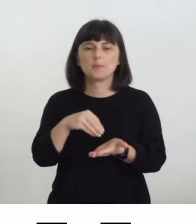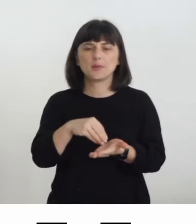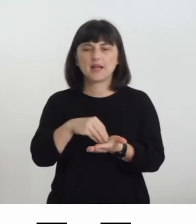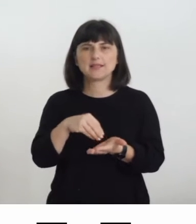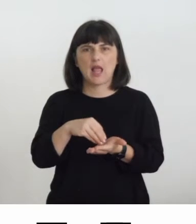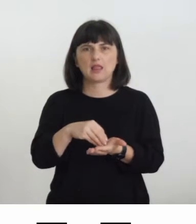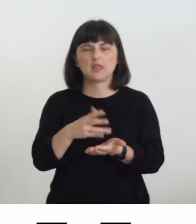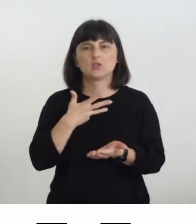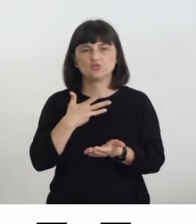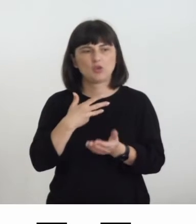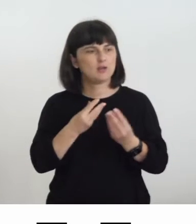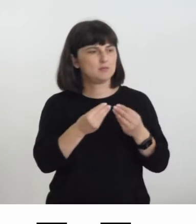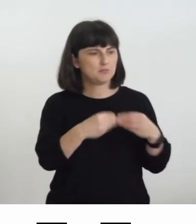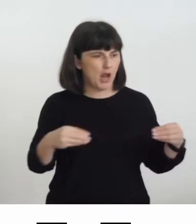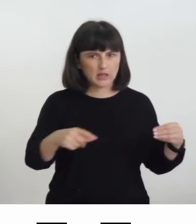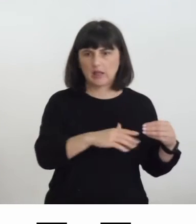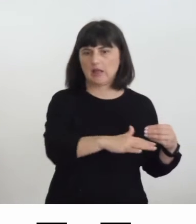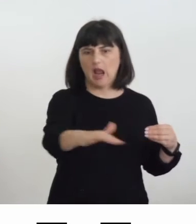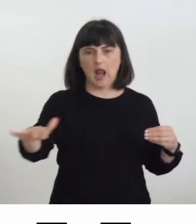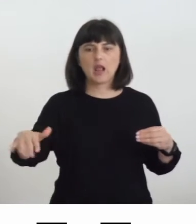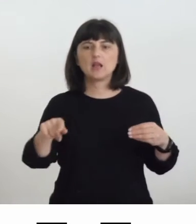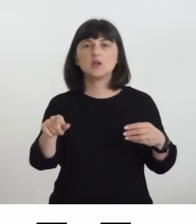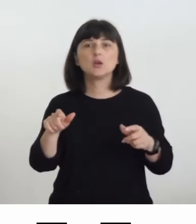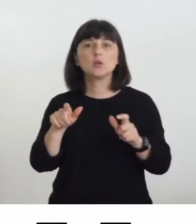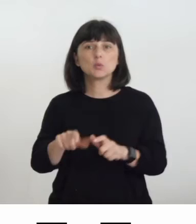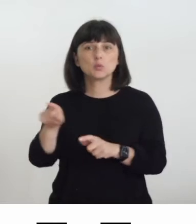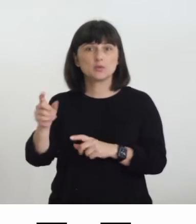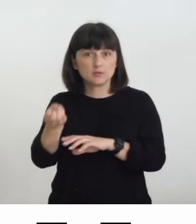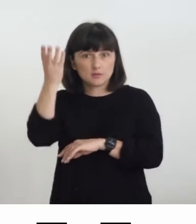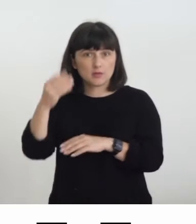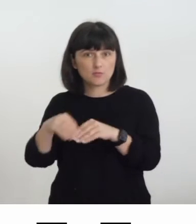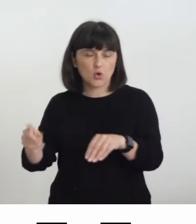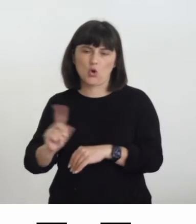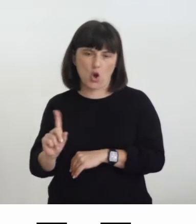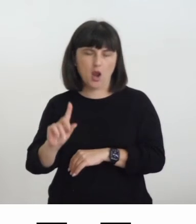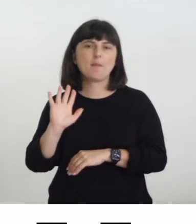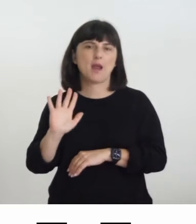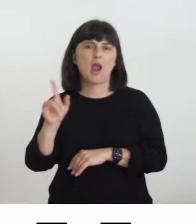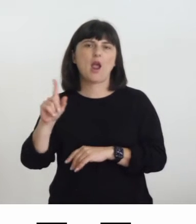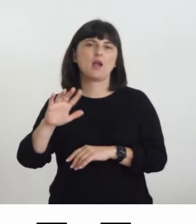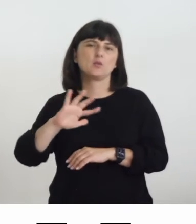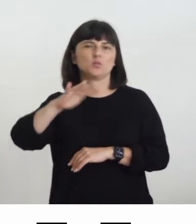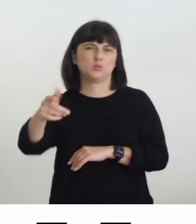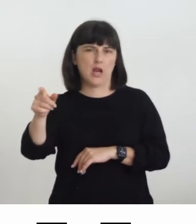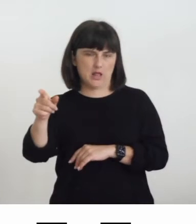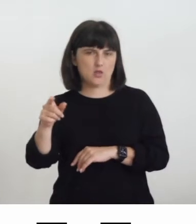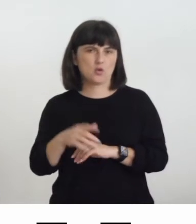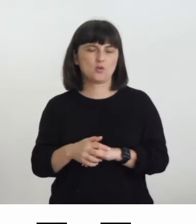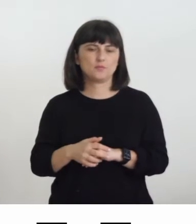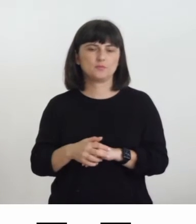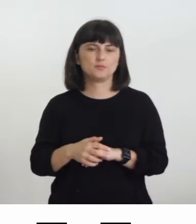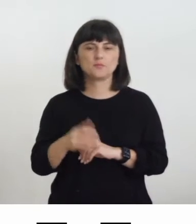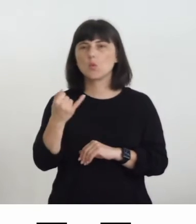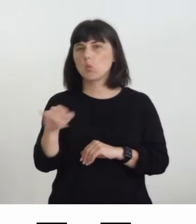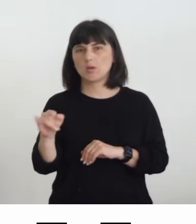materiali non di Albers ma insomma del tipo di quelli utilizzati da Albers nelle sue opere. L'ultimo esempio